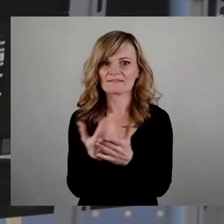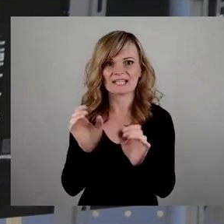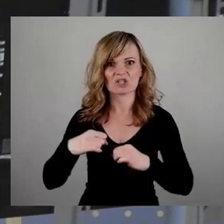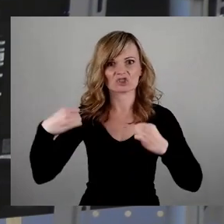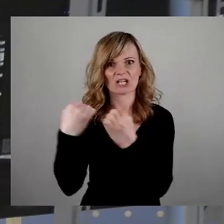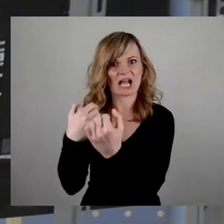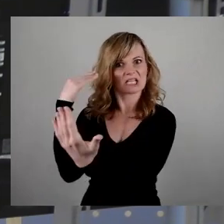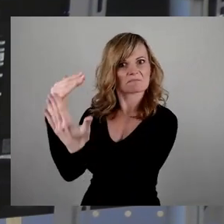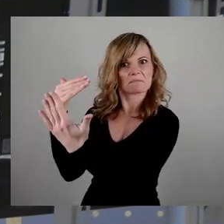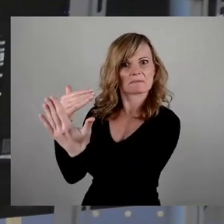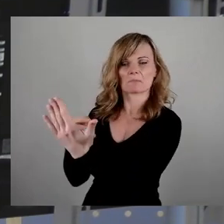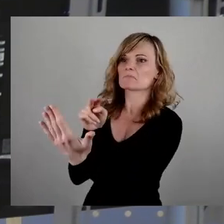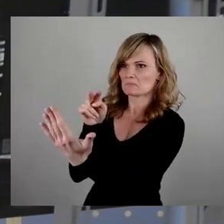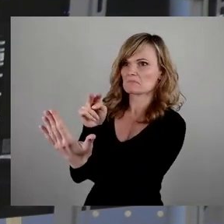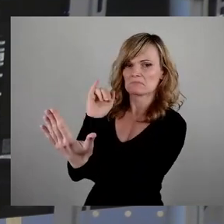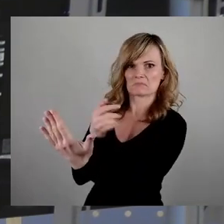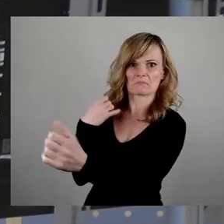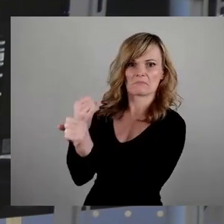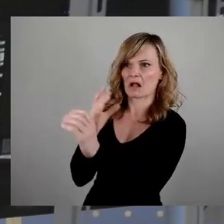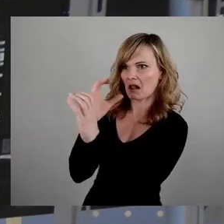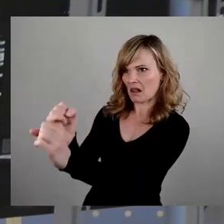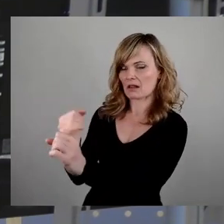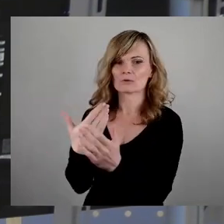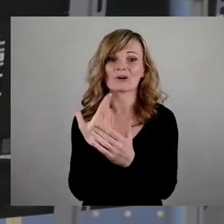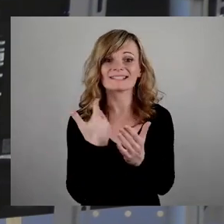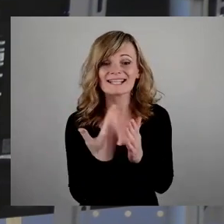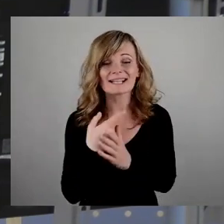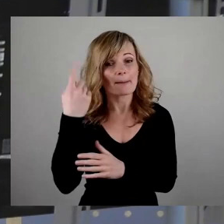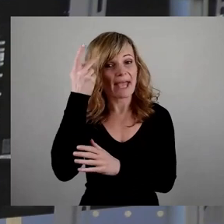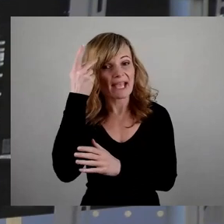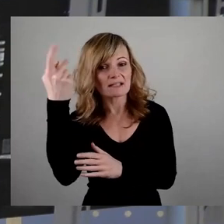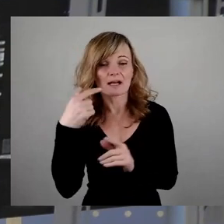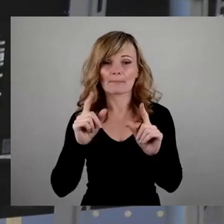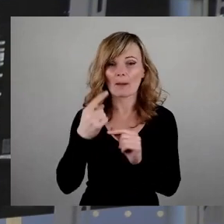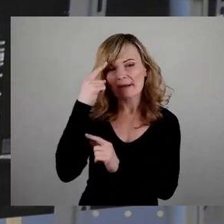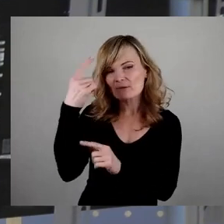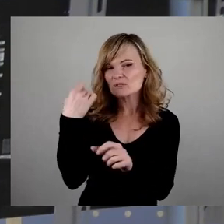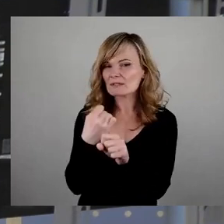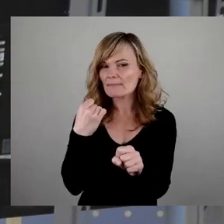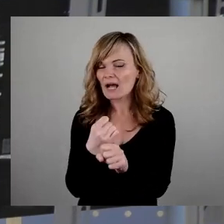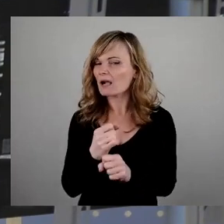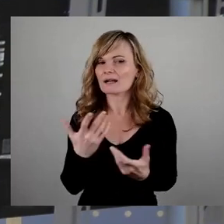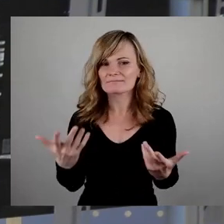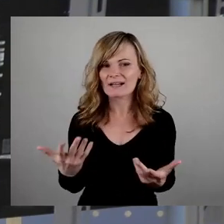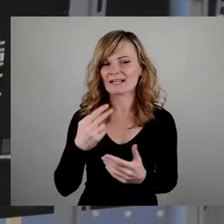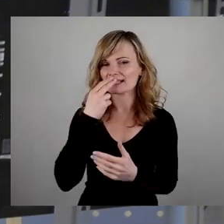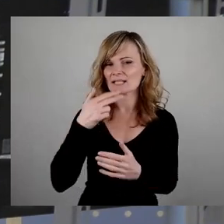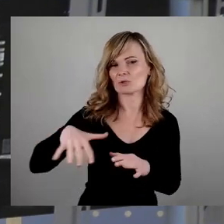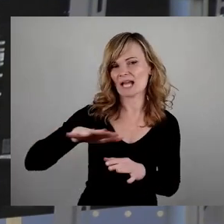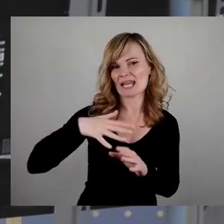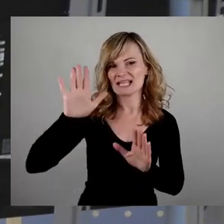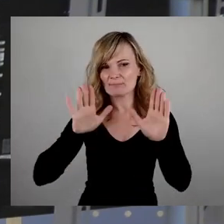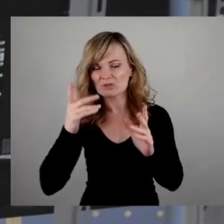Erinnern heißt deshalb auch, bewusst zu machen, wohin Nationalismus, wohin